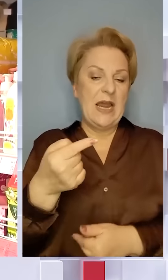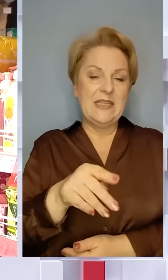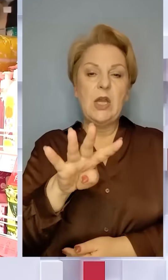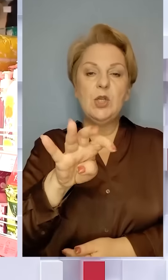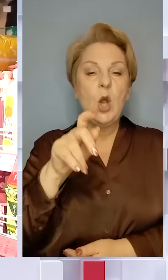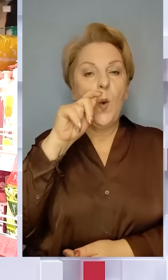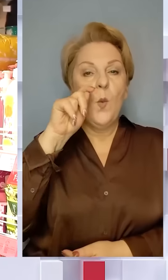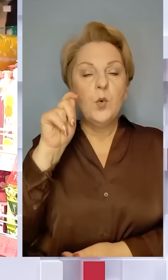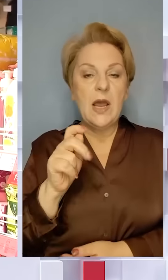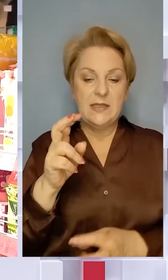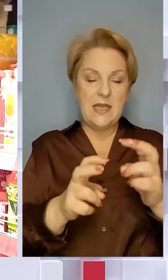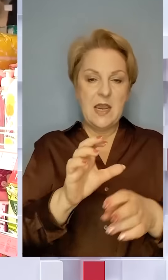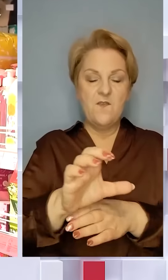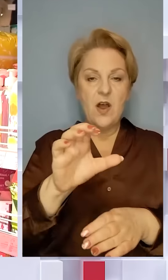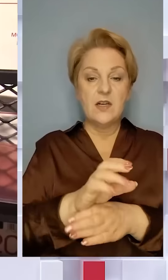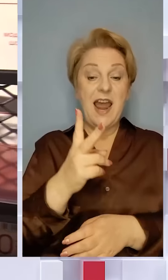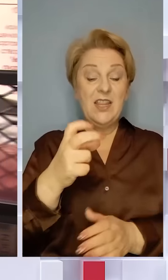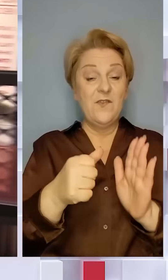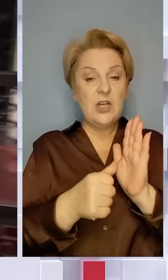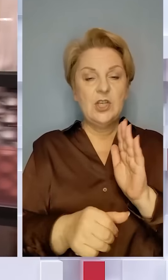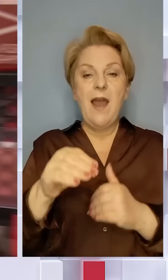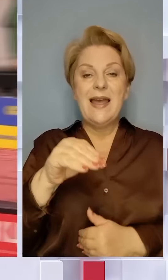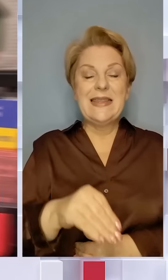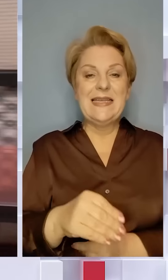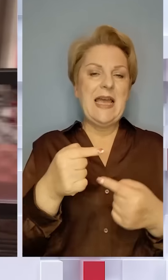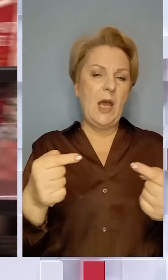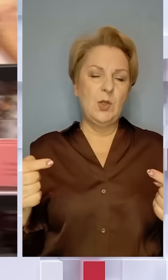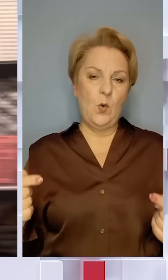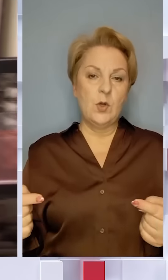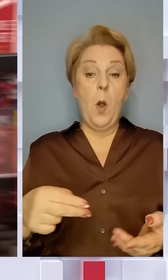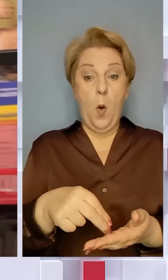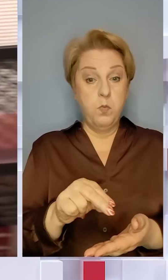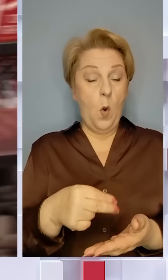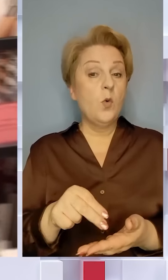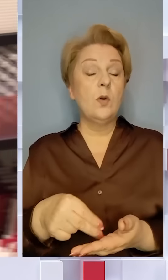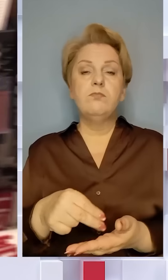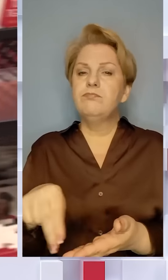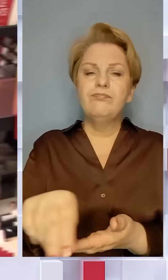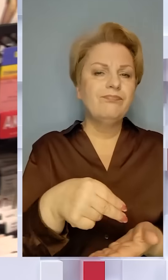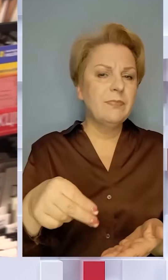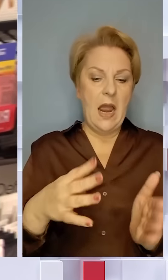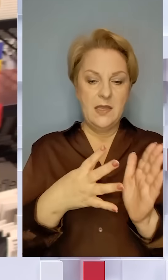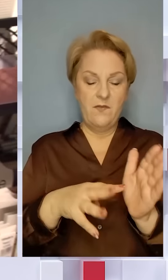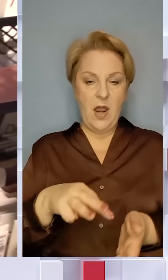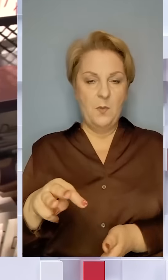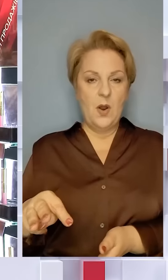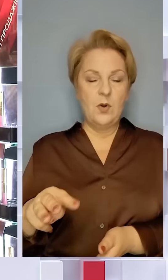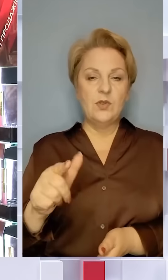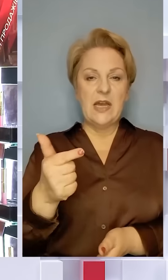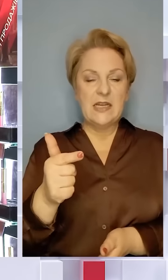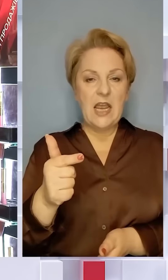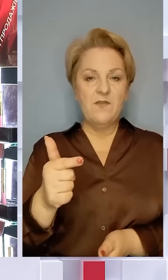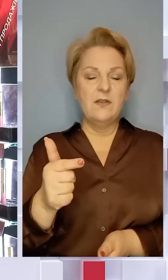українських виробників та майже 260 тисяч товарів. Покупці вже скупилися на 90 мільйонів гривень кешбеку,